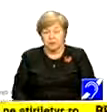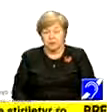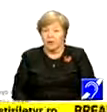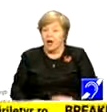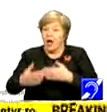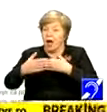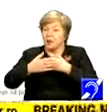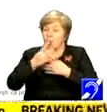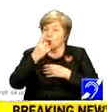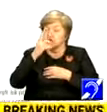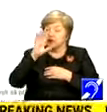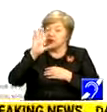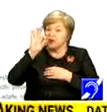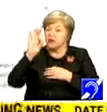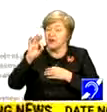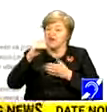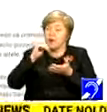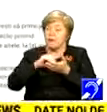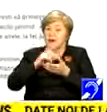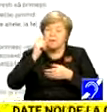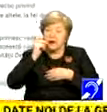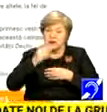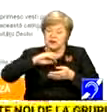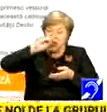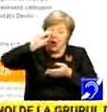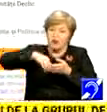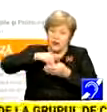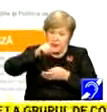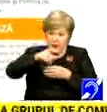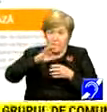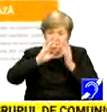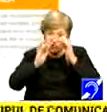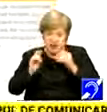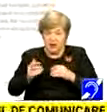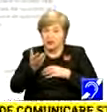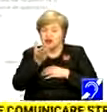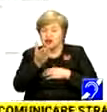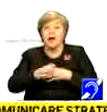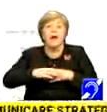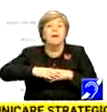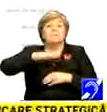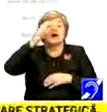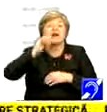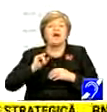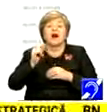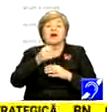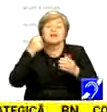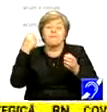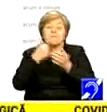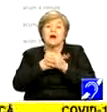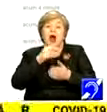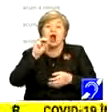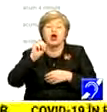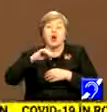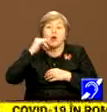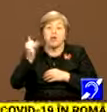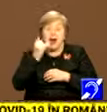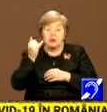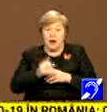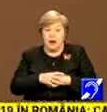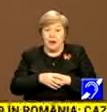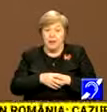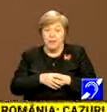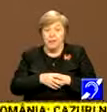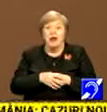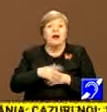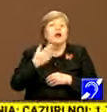Aproape 150.000 de părinți au semnat o petiție online prin care cer extinderea vacanței până pe 9 ianuarie pentru toți elevii, iar